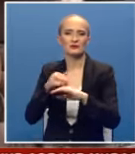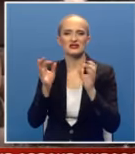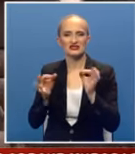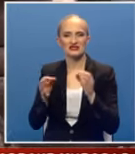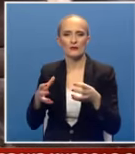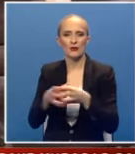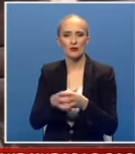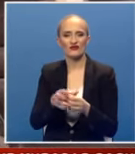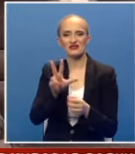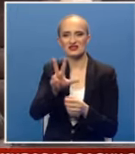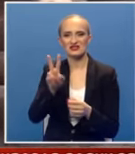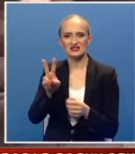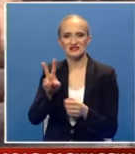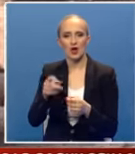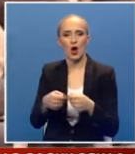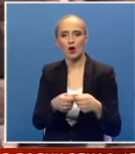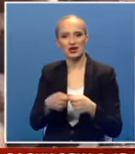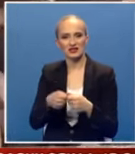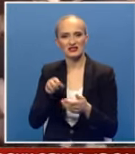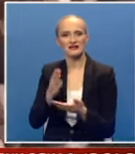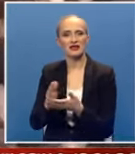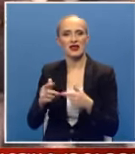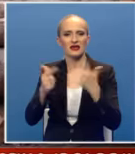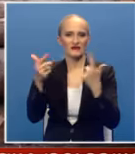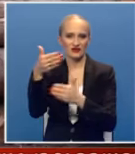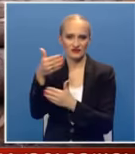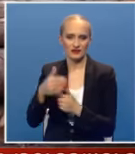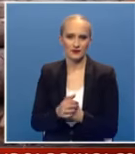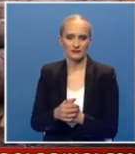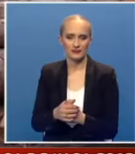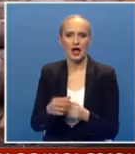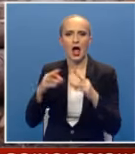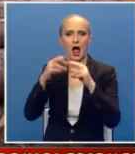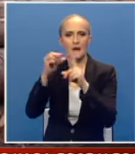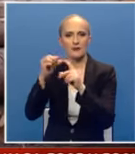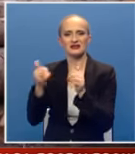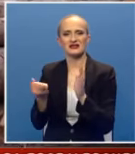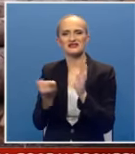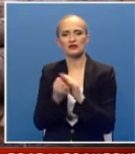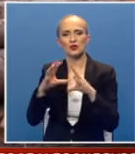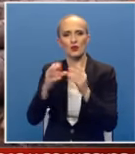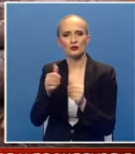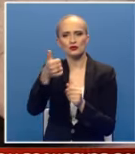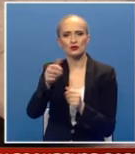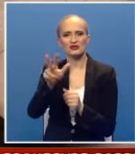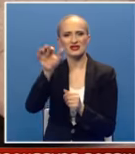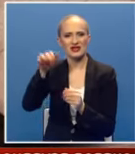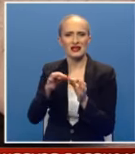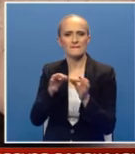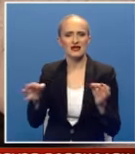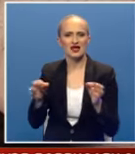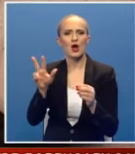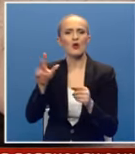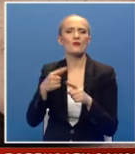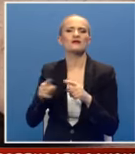sistema obuhvatio je 32 organizacijona dijela javnog preduzeća, aplikacija je do sada registrovala više od 103.000 metara kubnih